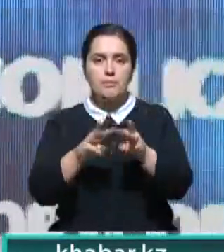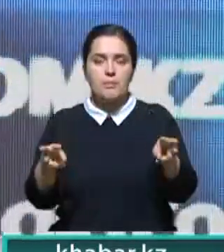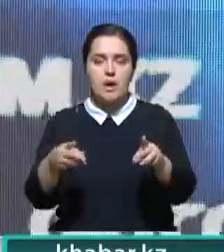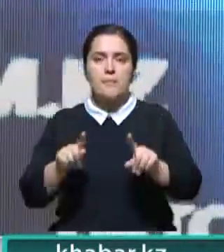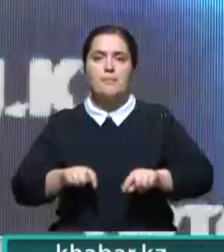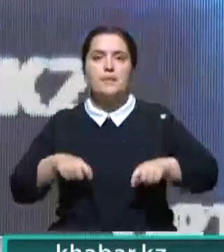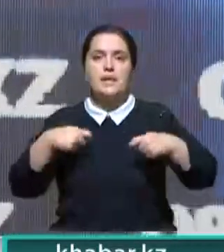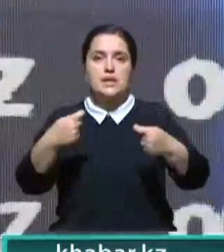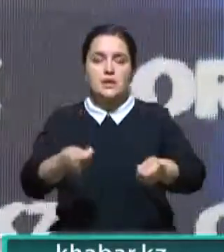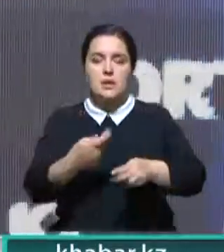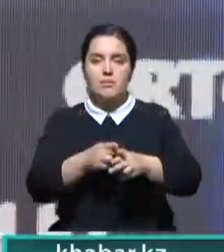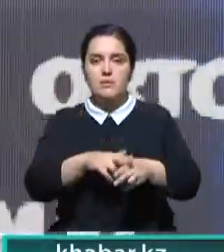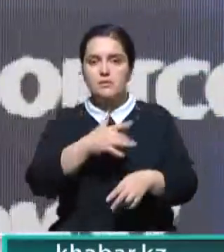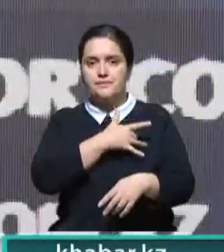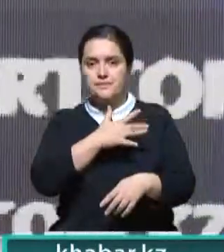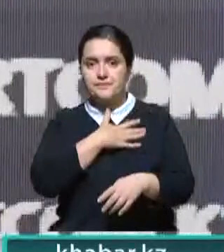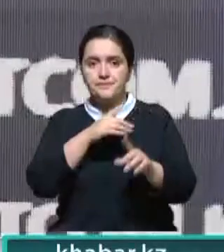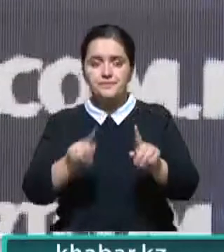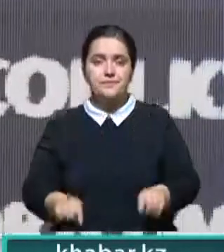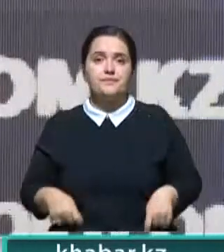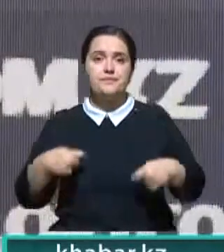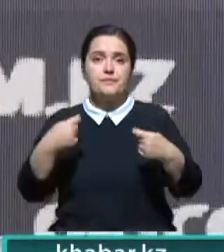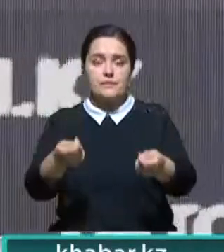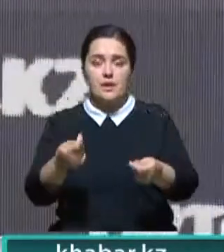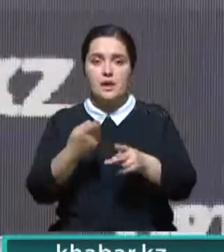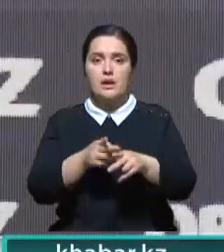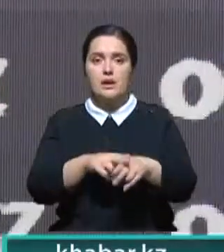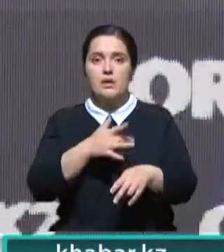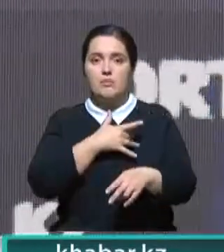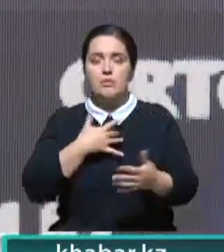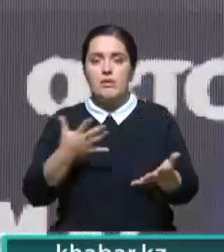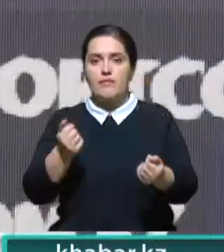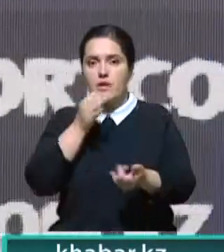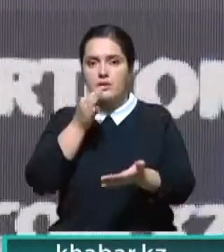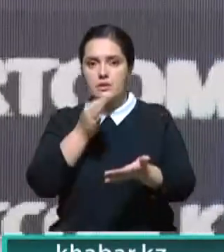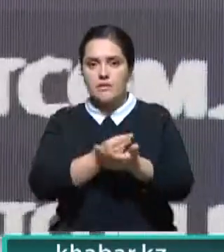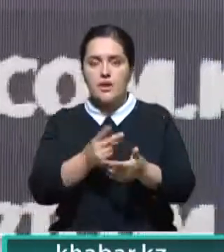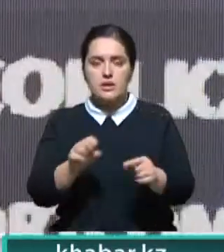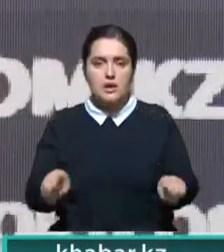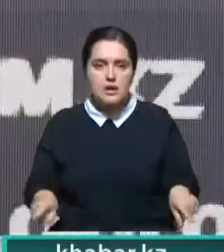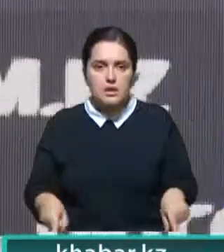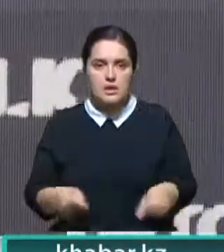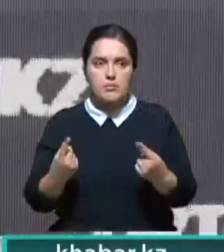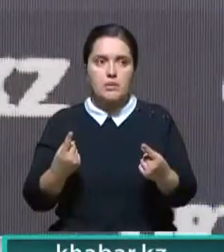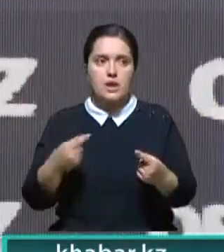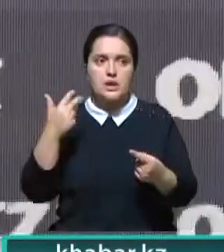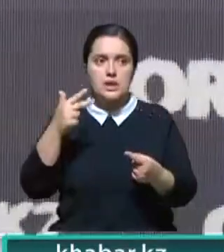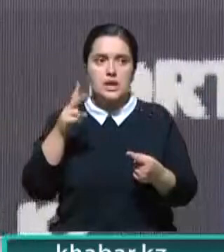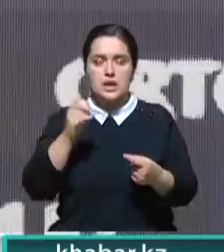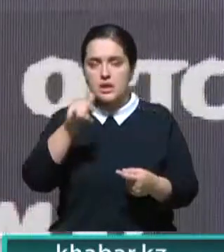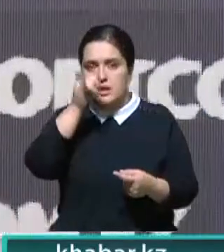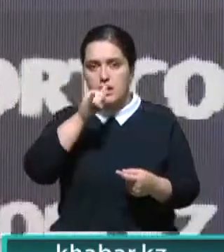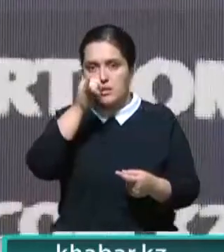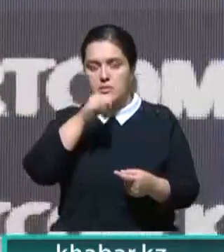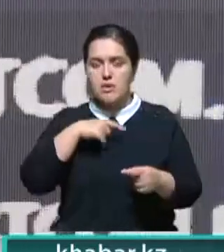коммунальную собственность. Передавая коммунальную собственность, мы взяли ответственность на реанимацию. 30 лет не могли.